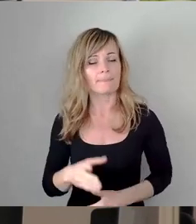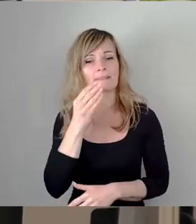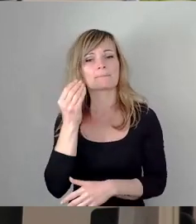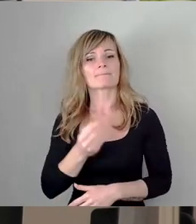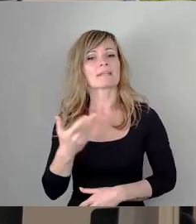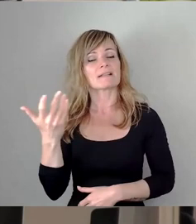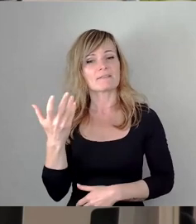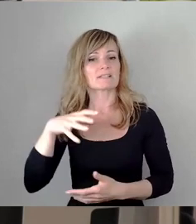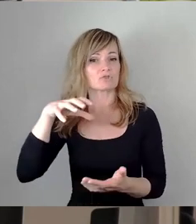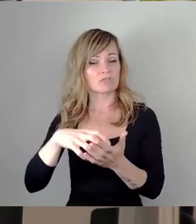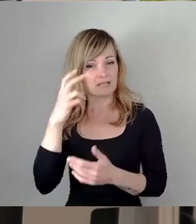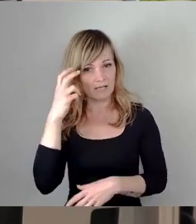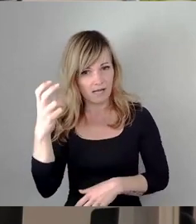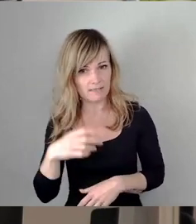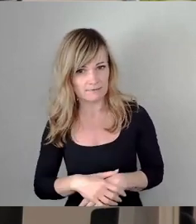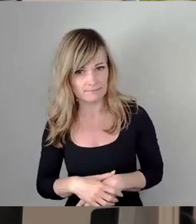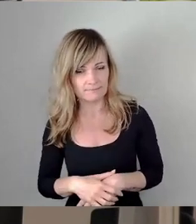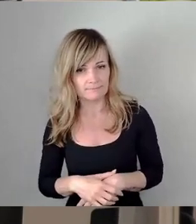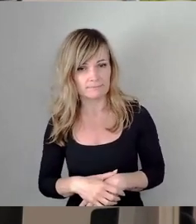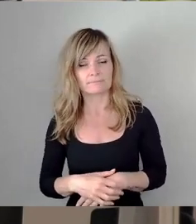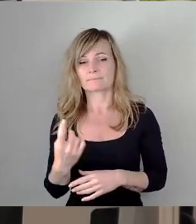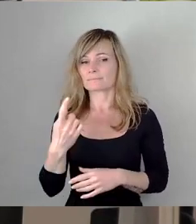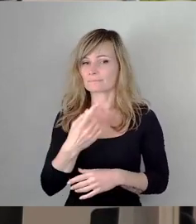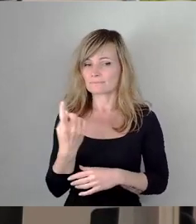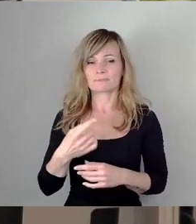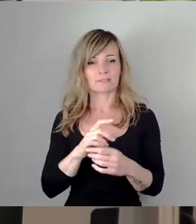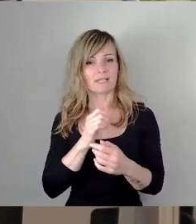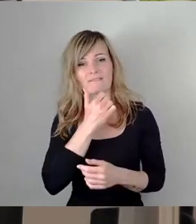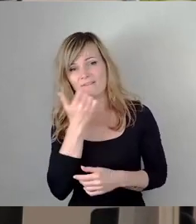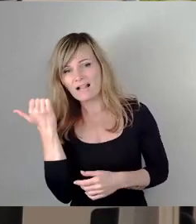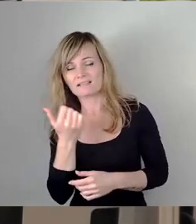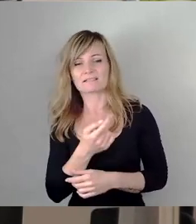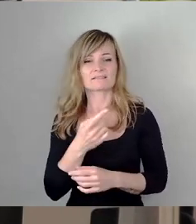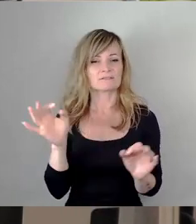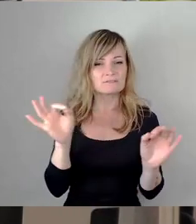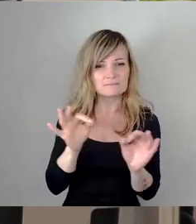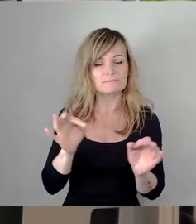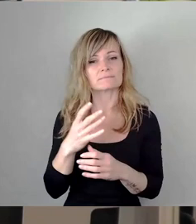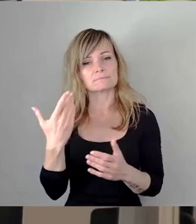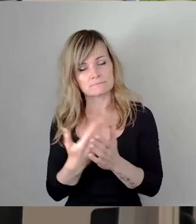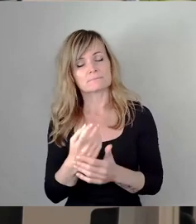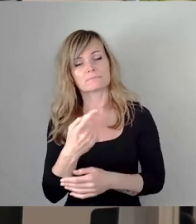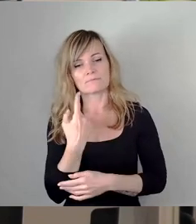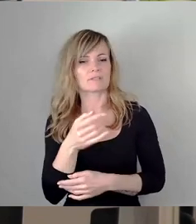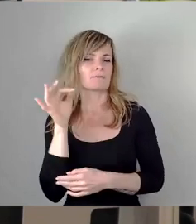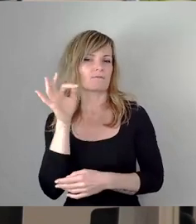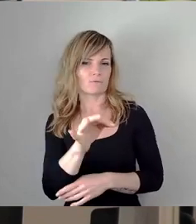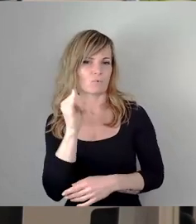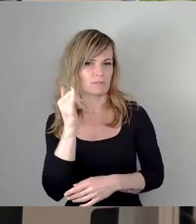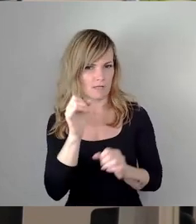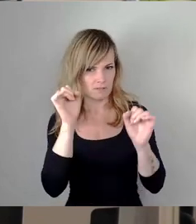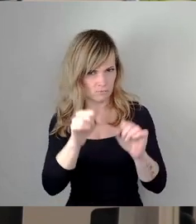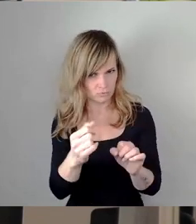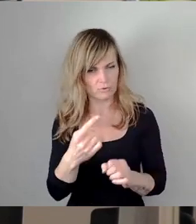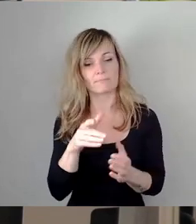Stadtrat, dass er jedwede Gewalt verurteilt. Dem werden wir auch zustimmen. Den weiteren Punkten